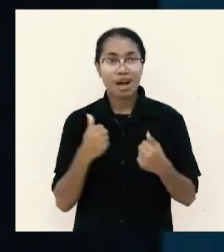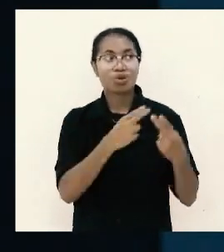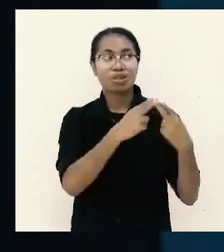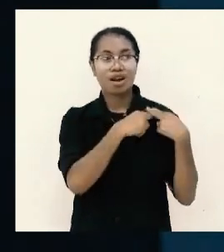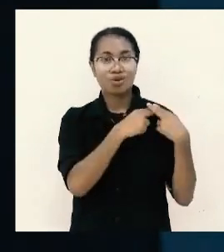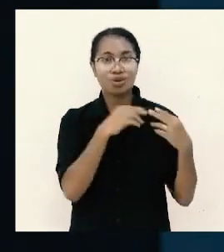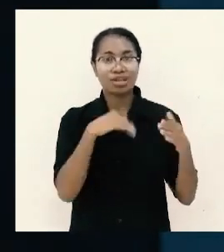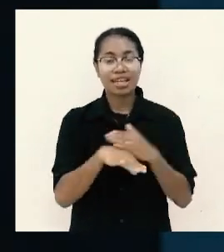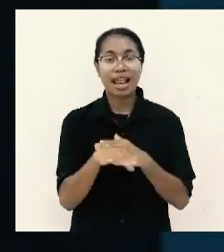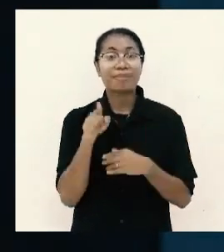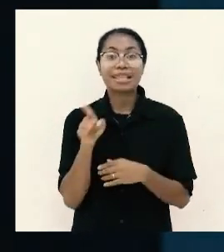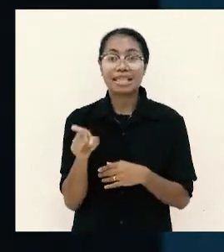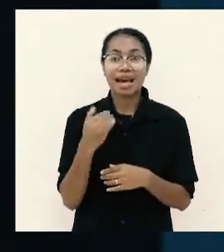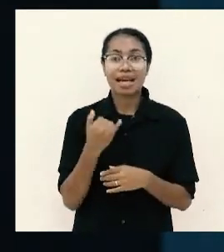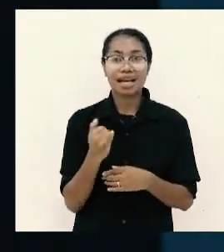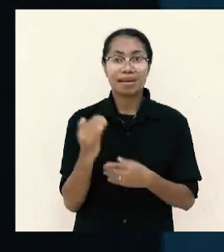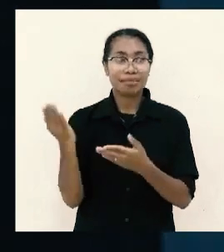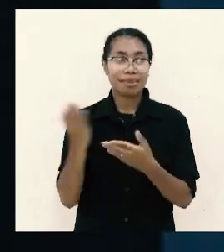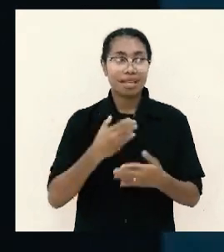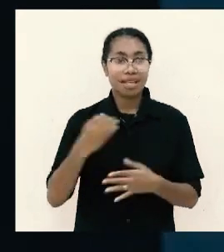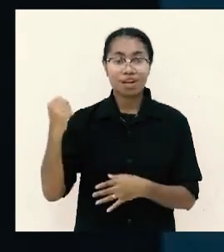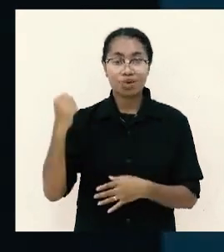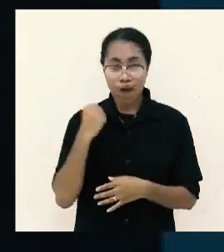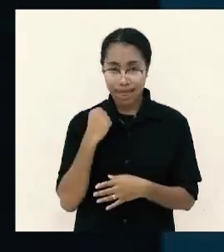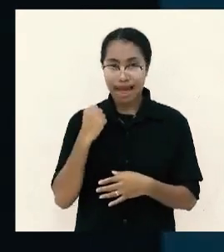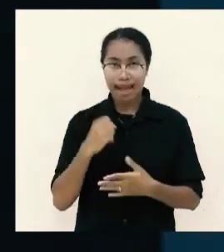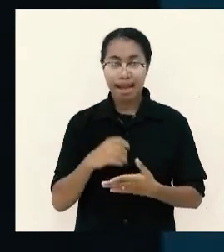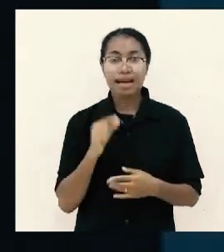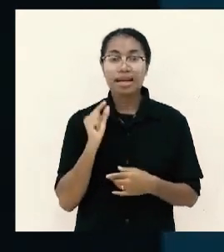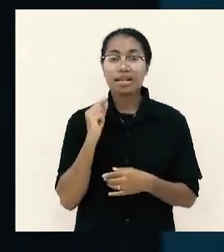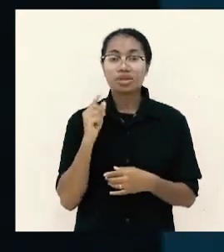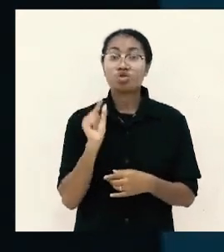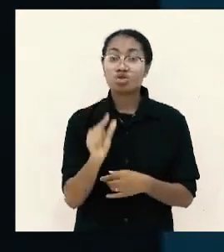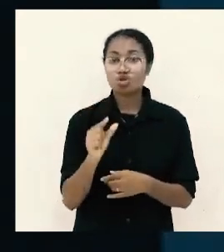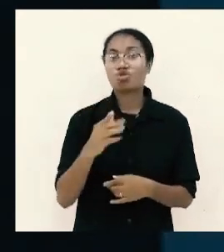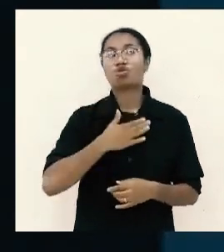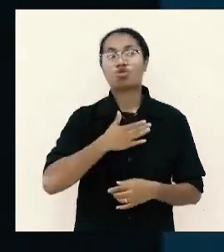yang berikan kekuatan kepadaku